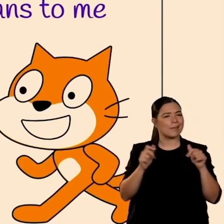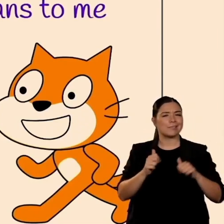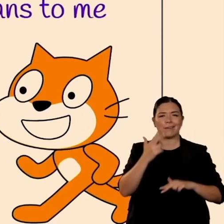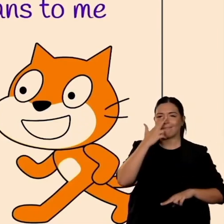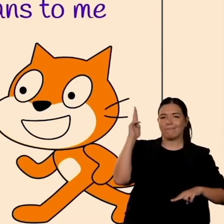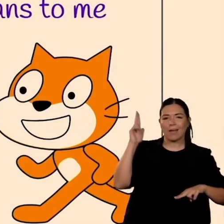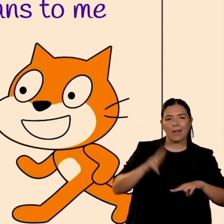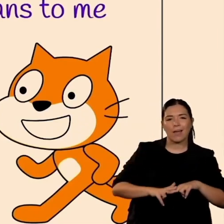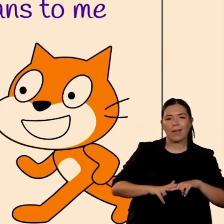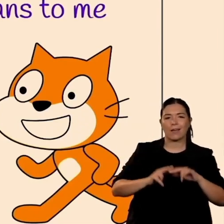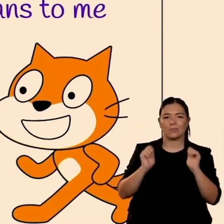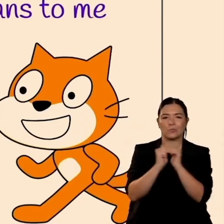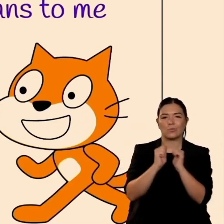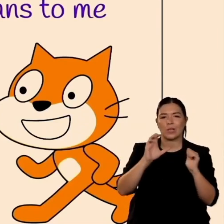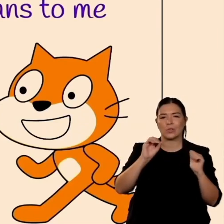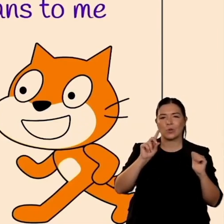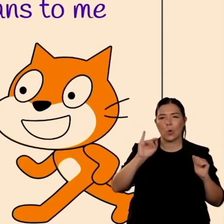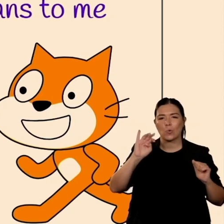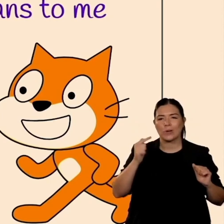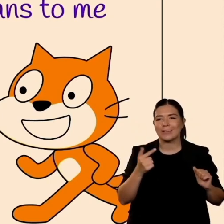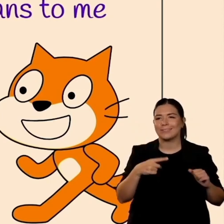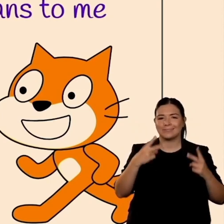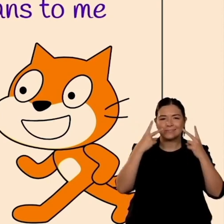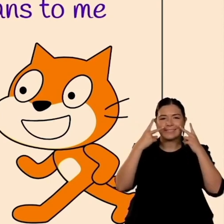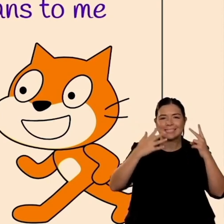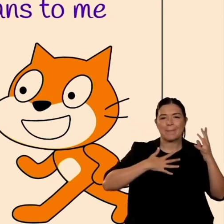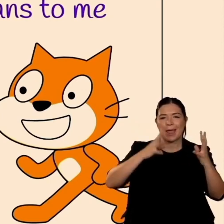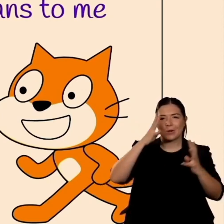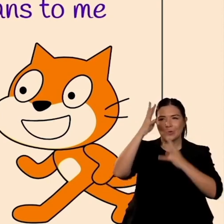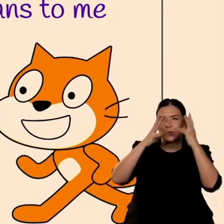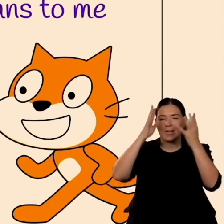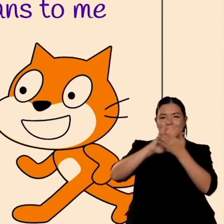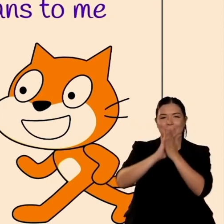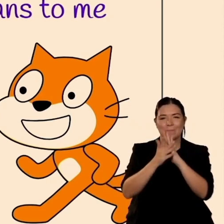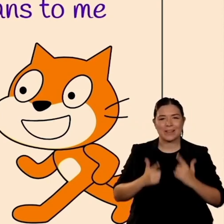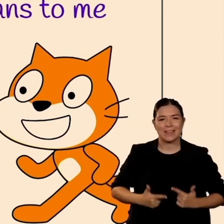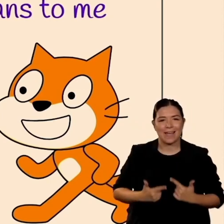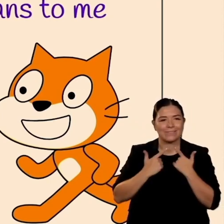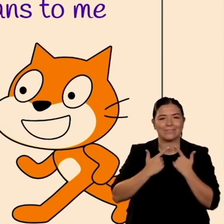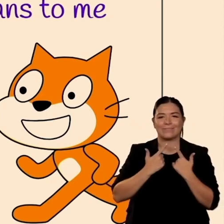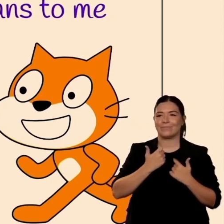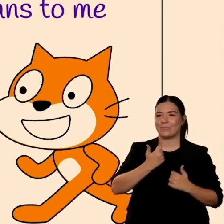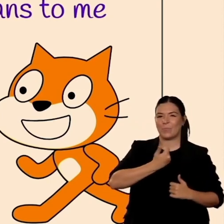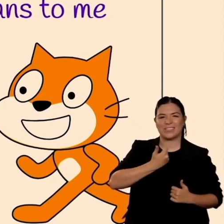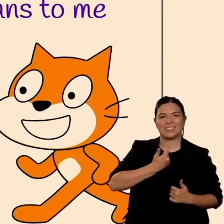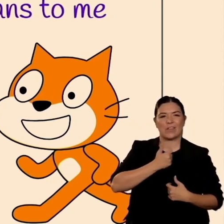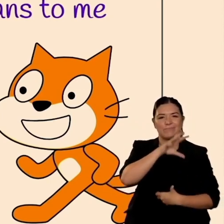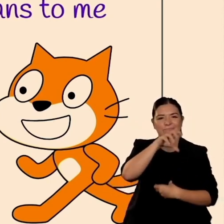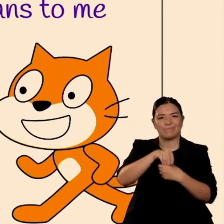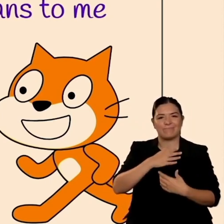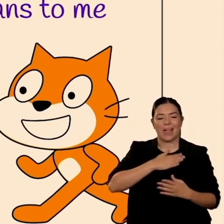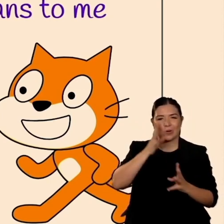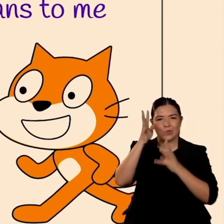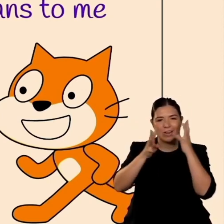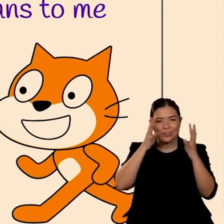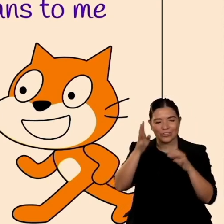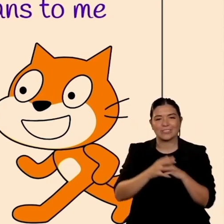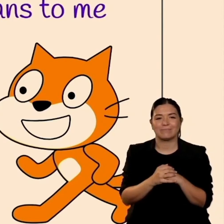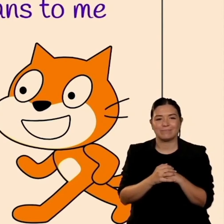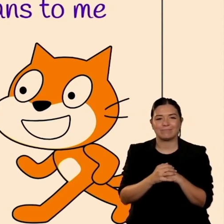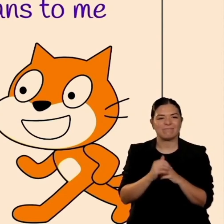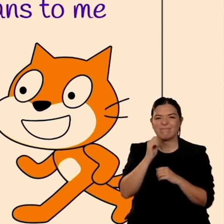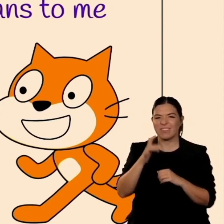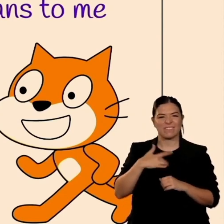senza ricevere un giudizio di nessuno una critica di nessuno da parte di nessuno è un luogo sicuro